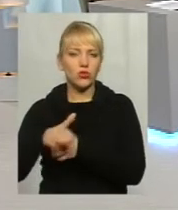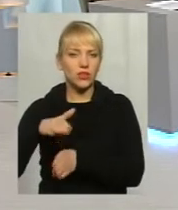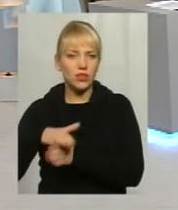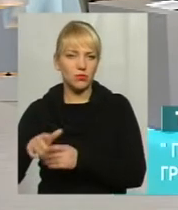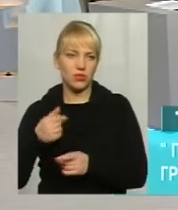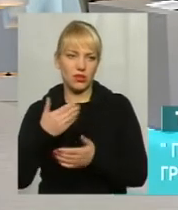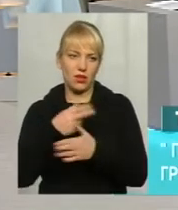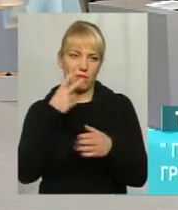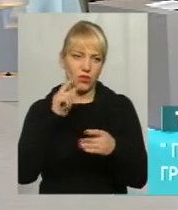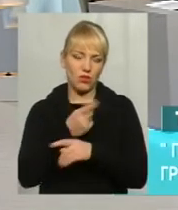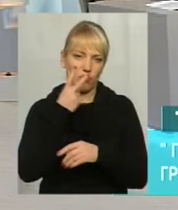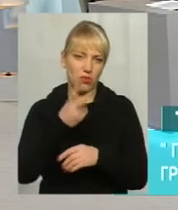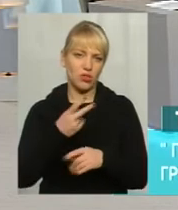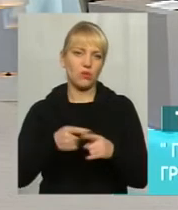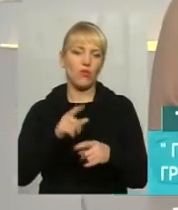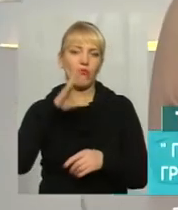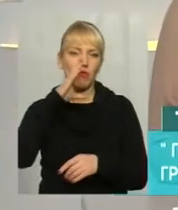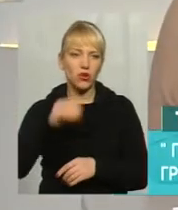знов бачимо у маршрутках